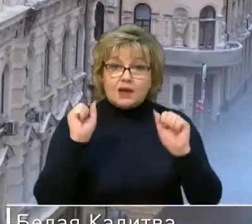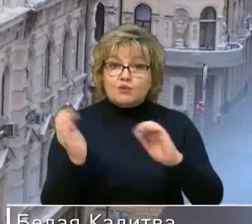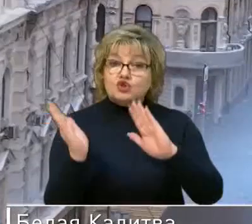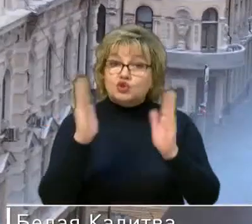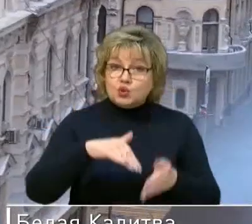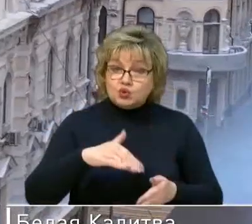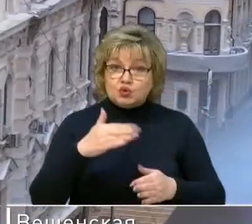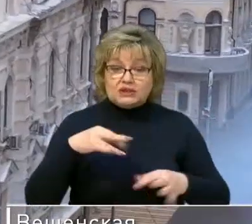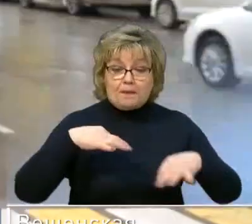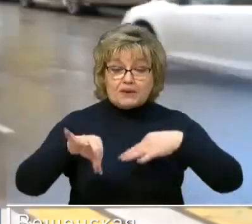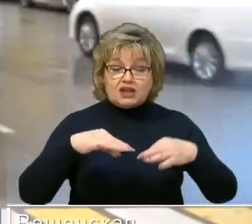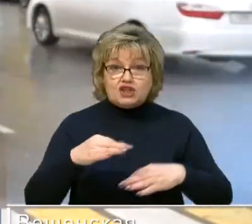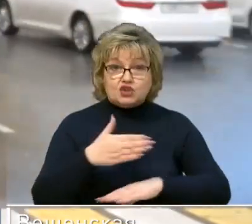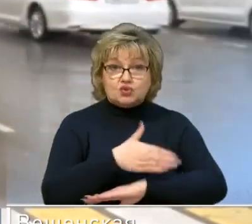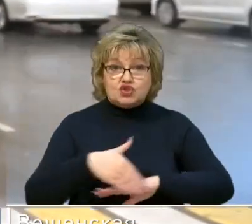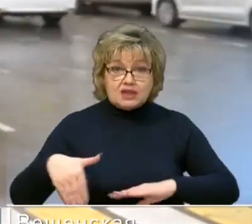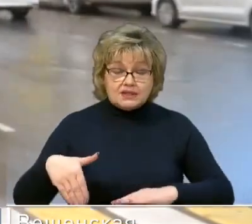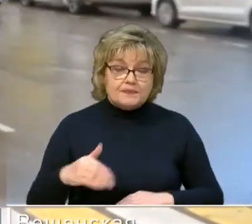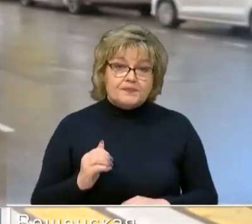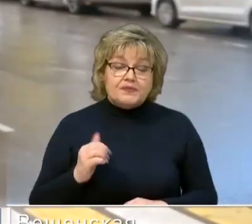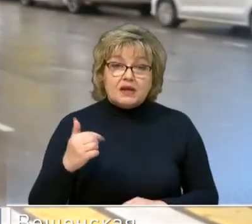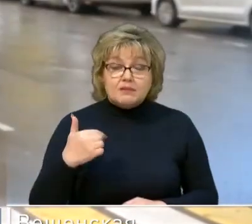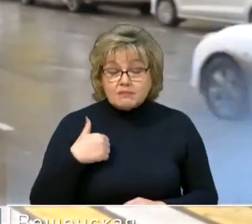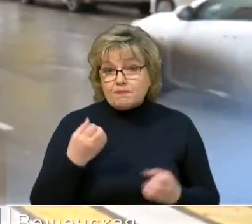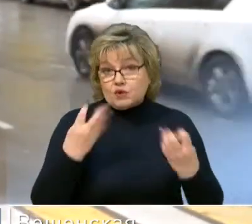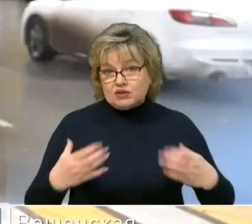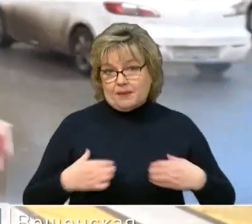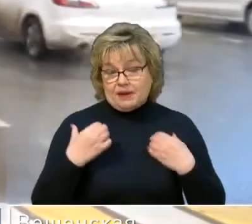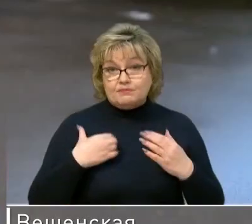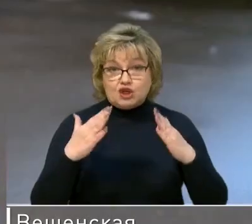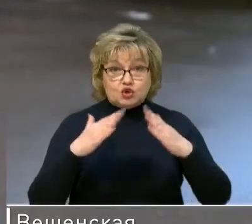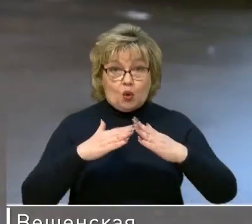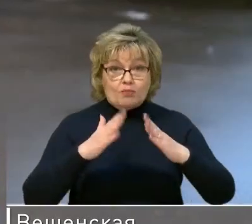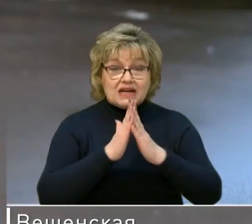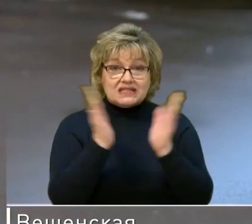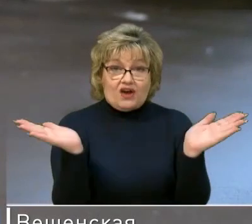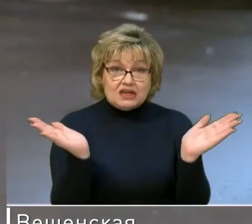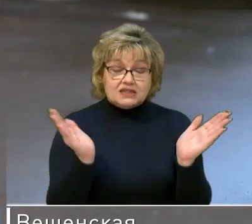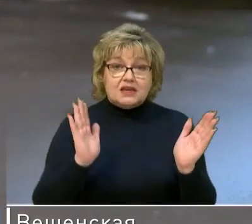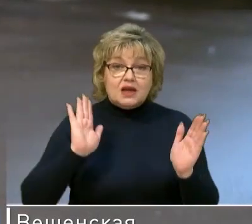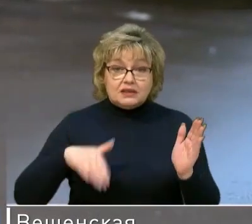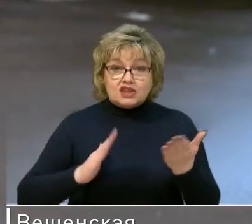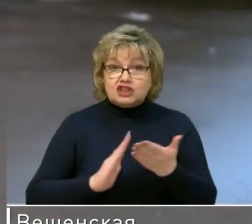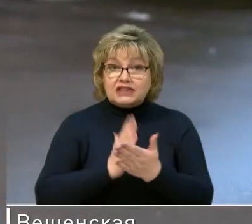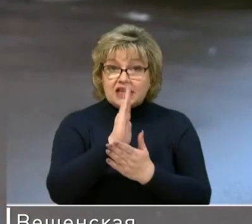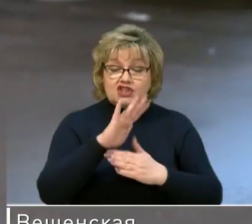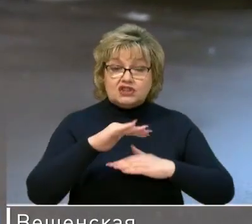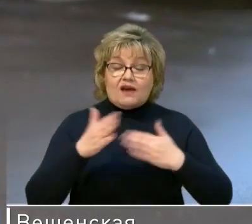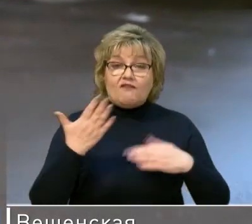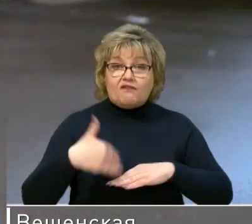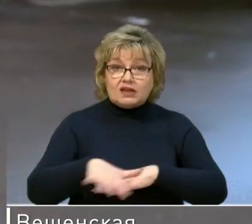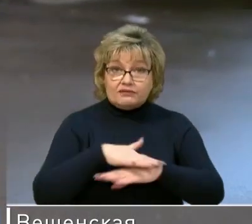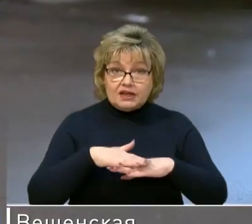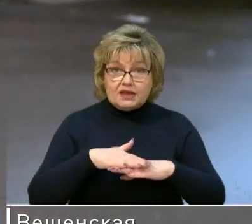проезжую часть. Мы просто боимся, что мы свалимся, но дом развалится. Пошли трещины даже во дворе, проваливался